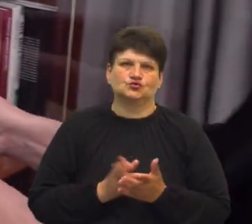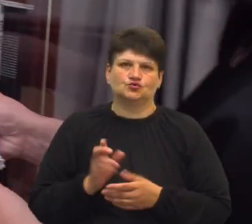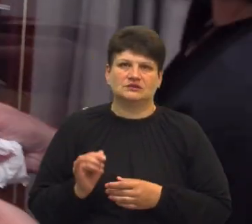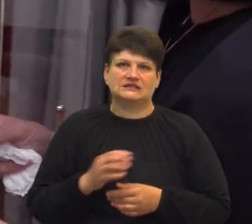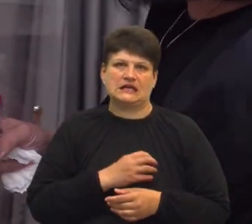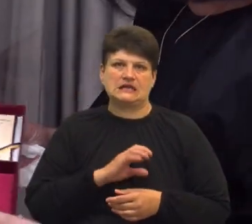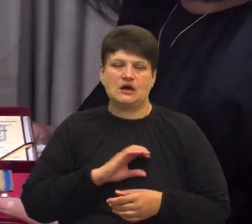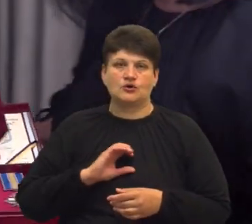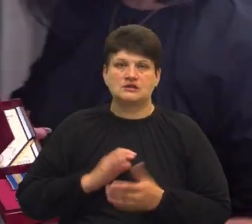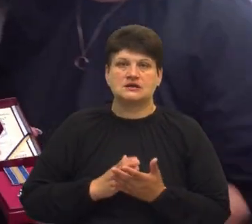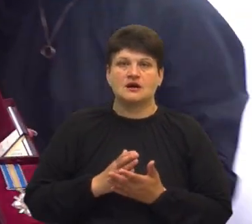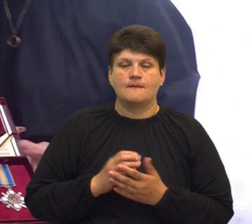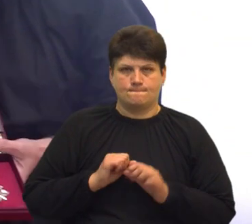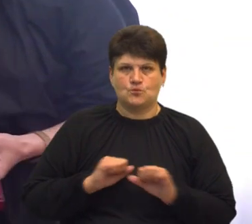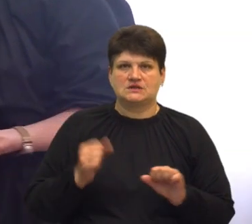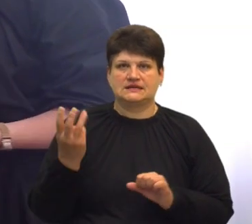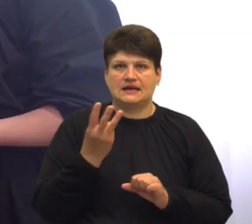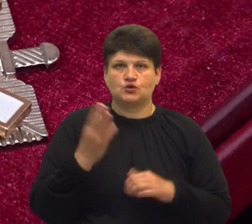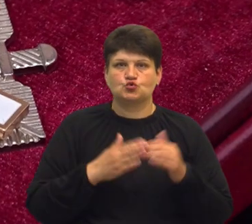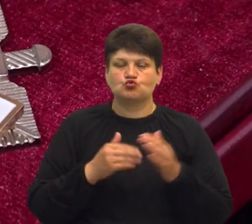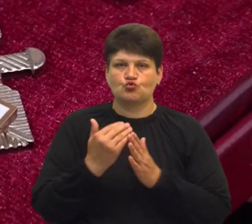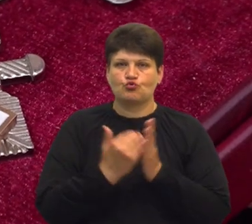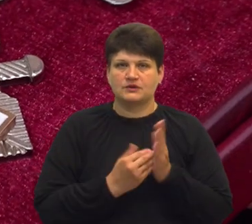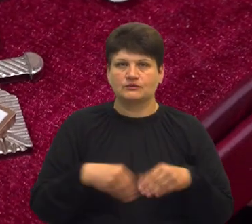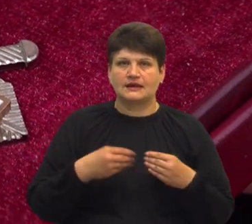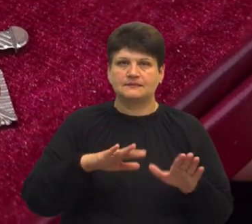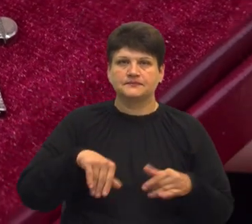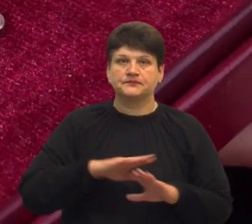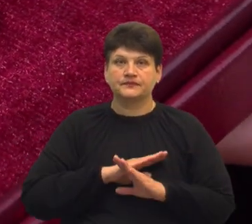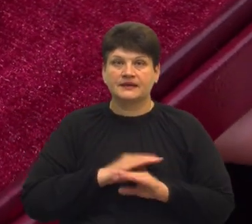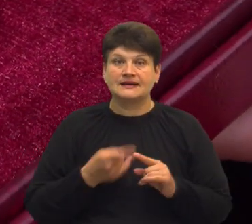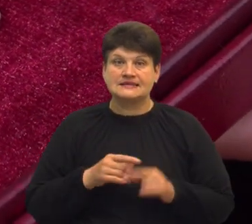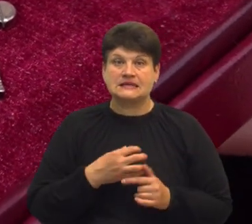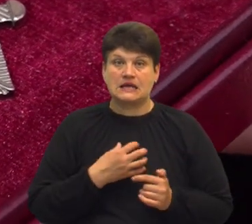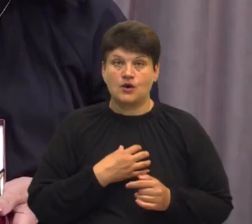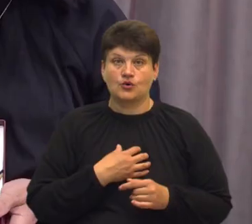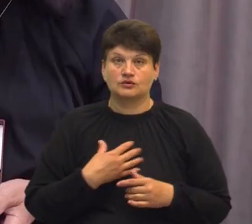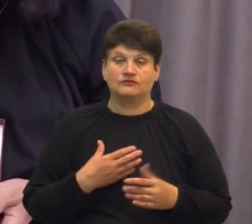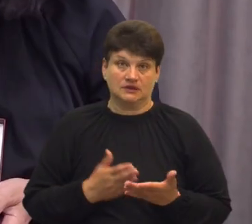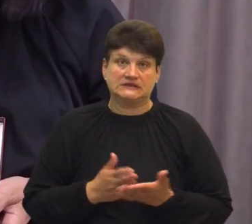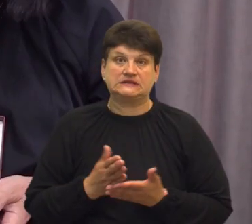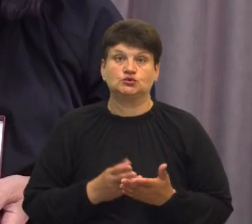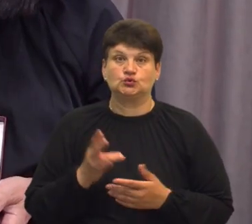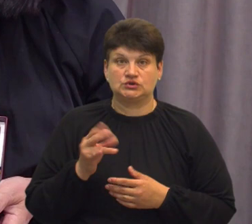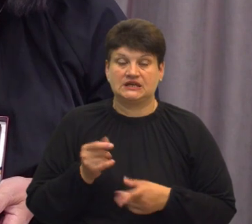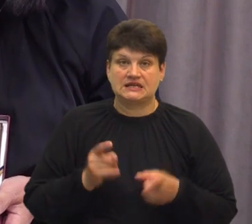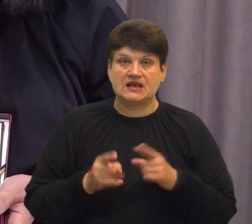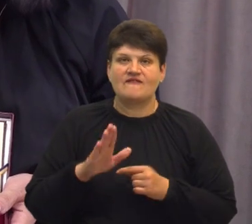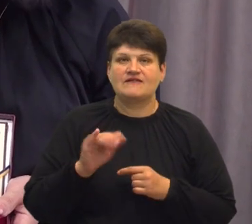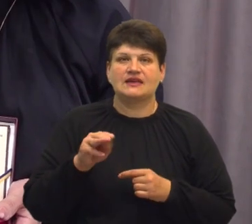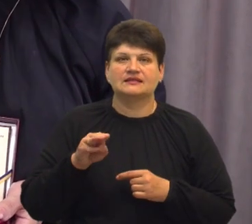замужність 3 ступеня, яку йому вручили посмертно. І ця нагорода, вона дійсно заслужена. Віталій був